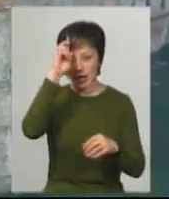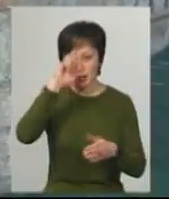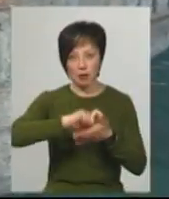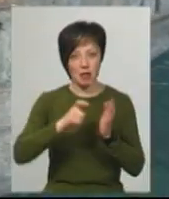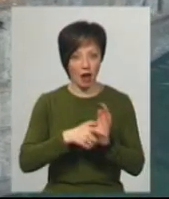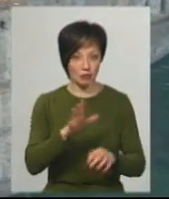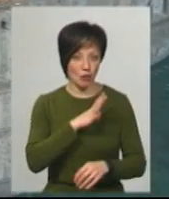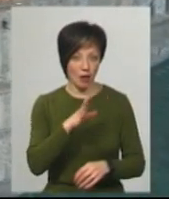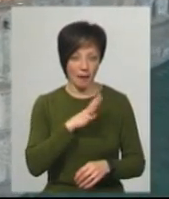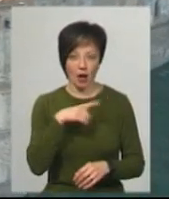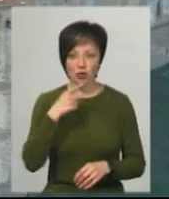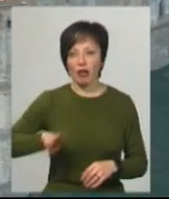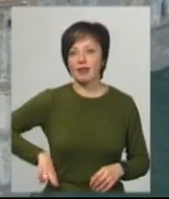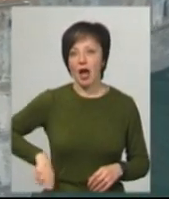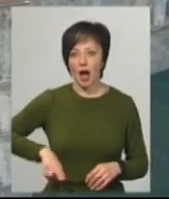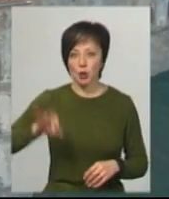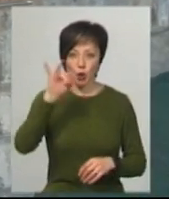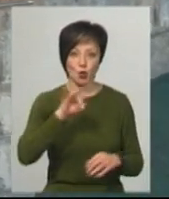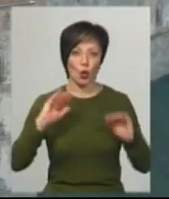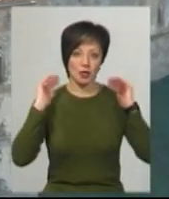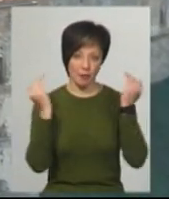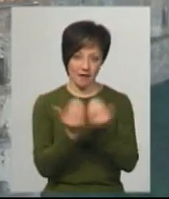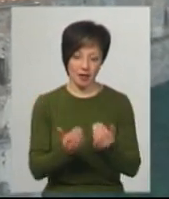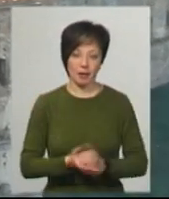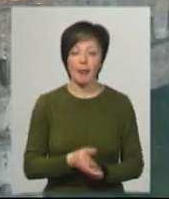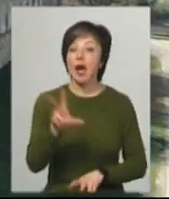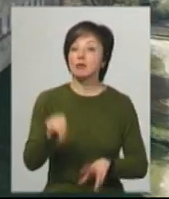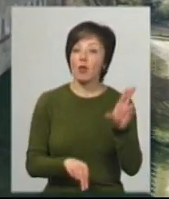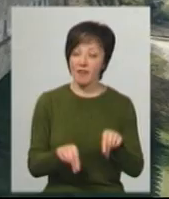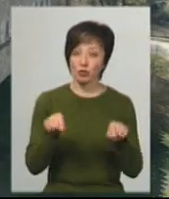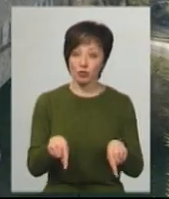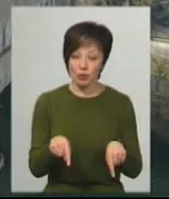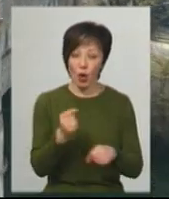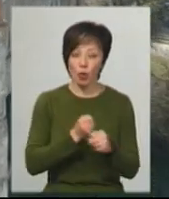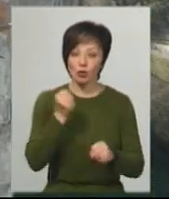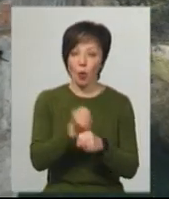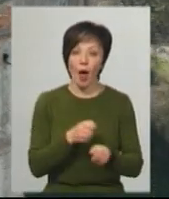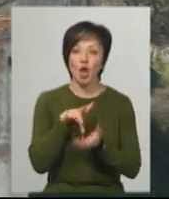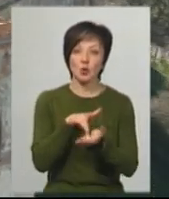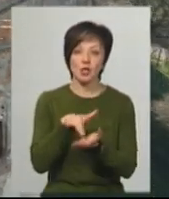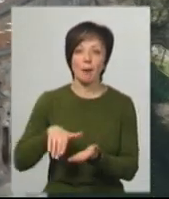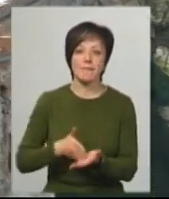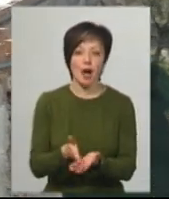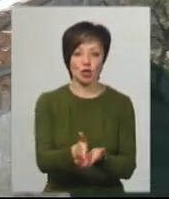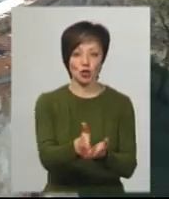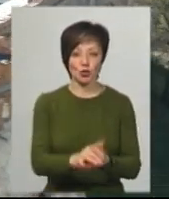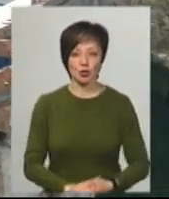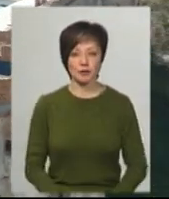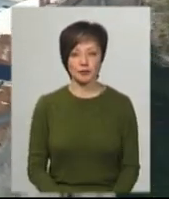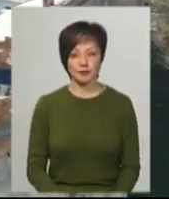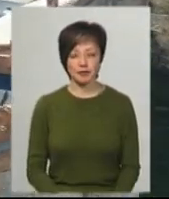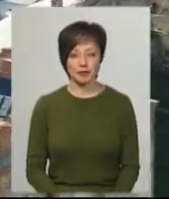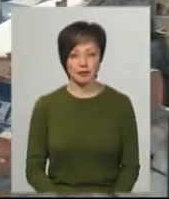Олег Погорілець. Директор історико-культурного заповідника Межибіж сподівається, що сюди розроблять туристичний маршрут. Тетяна Ворожцова, Дем'ян